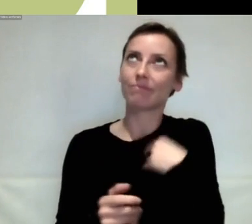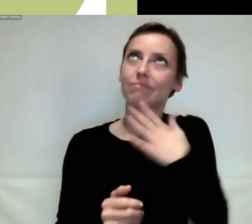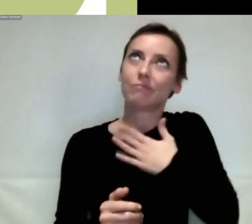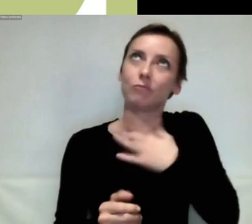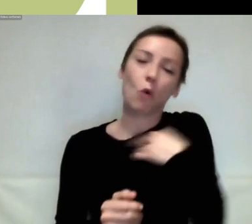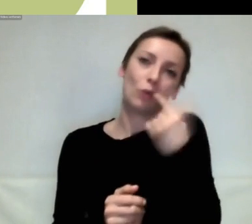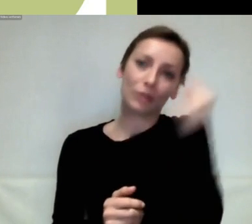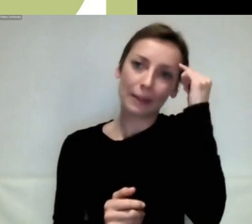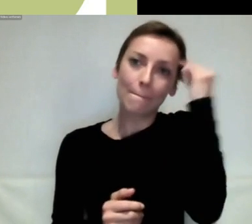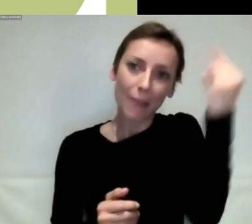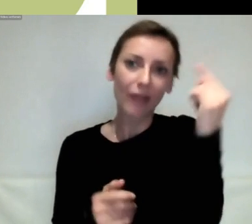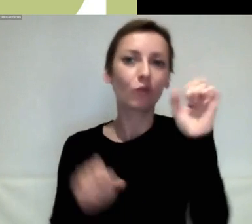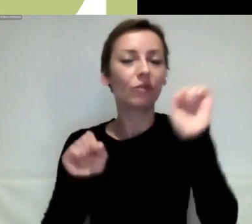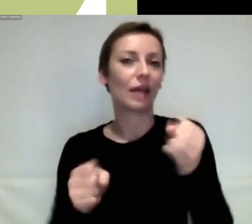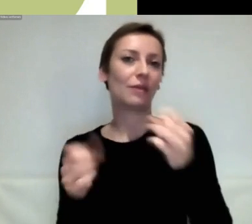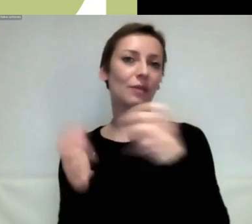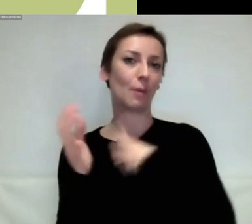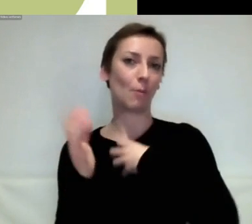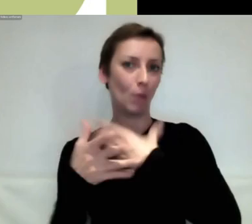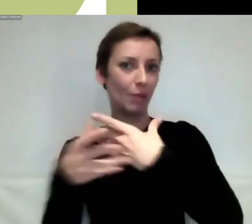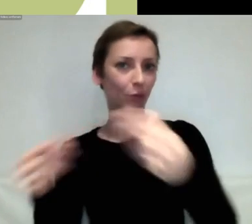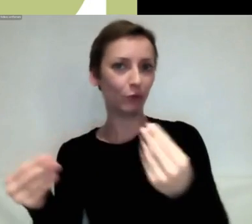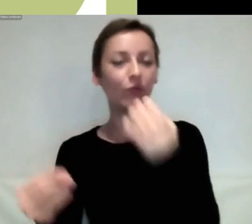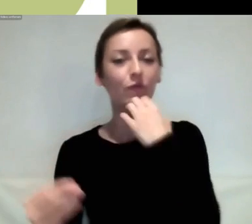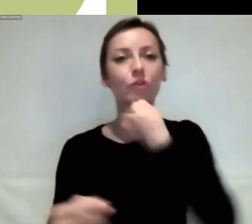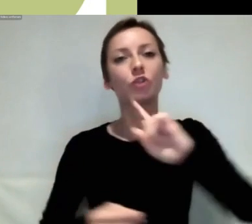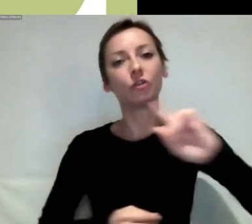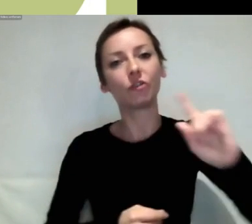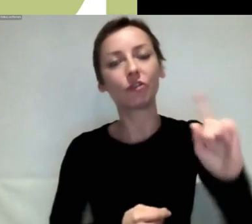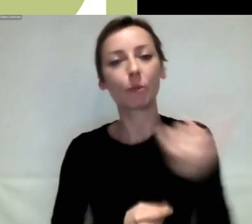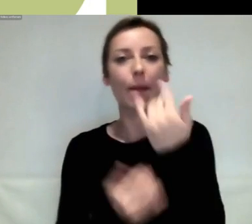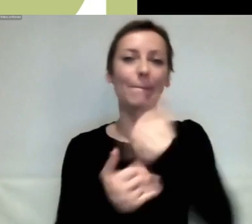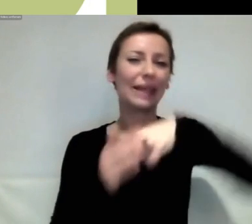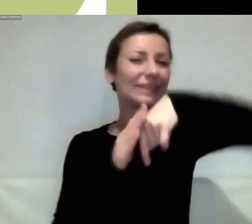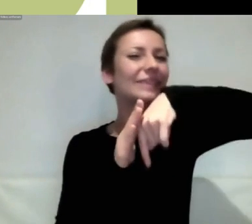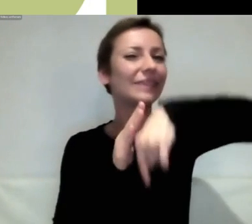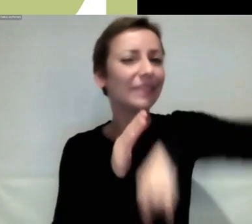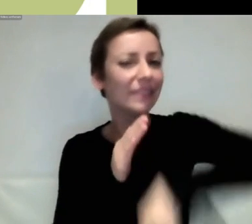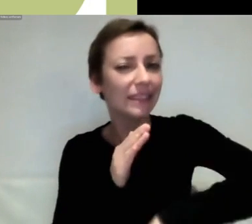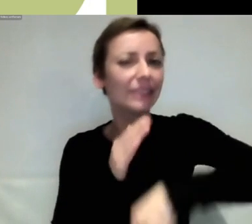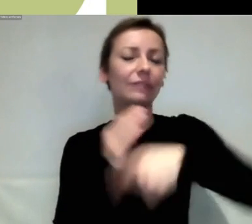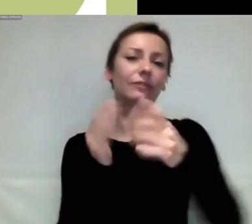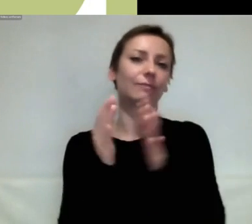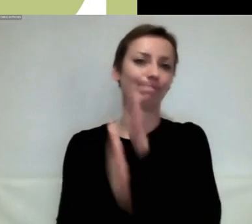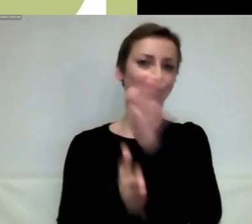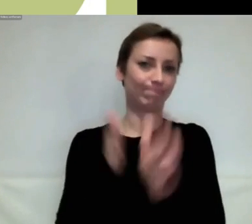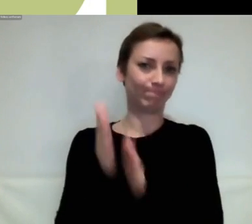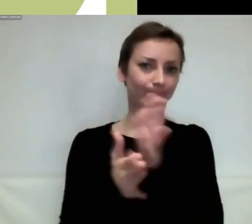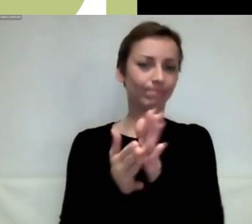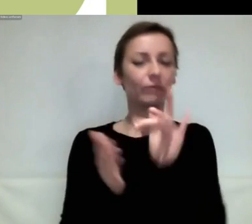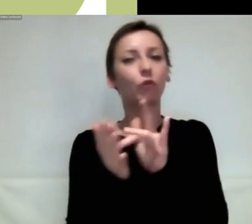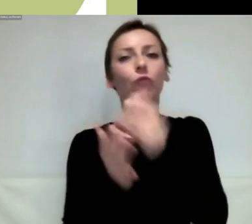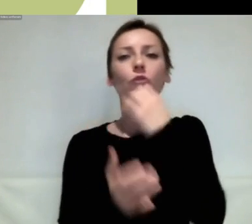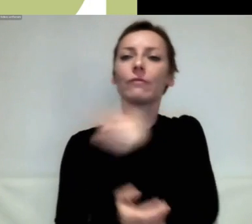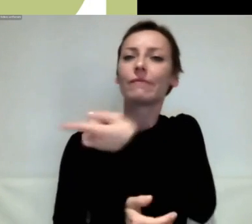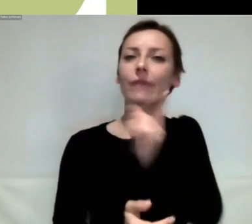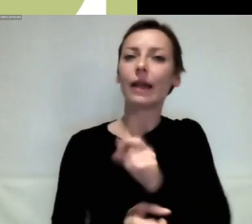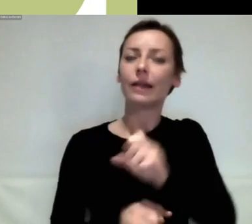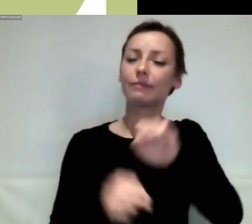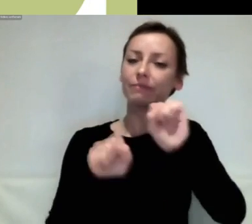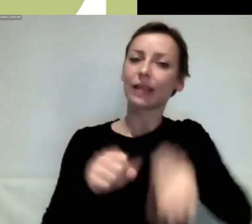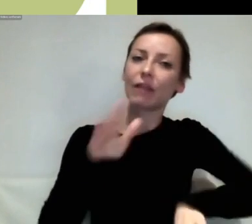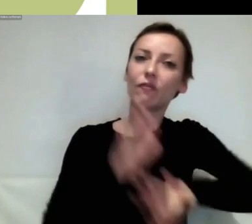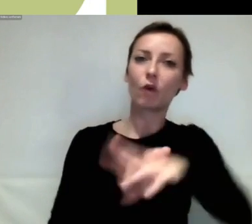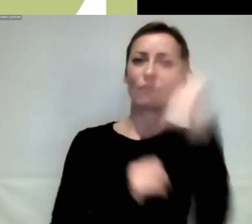Teil zur Lösung beitragen kann, möchte ich nochmal kurz ein bisschen tiefer bohren, sodass wir auch wirklich verstehen, warum vielleicht der politische